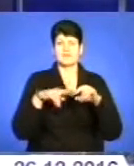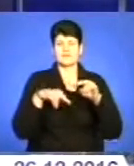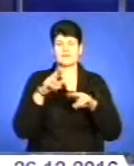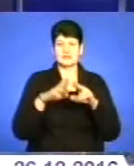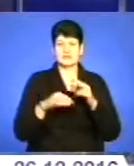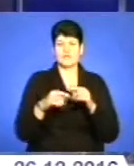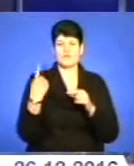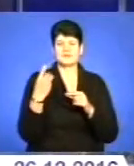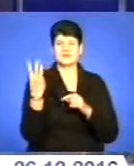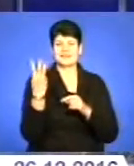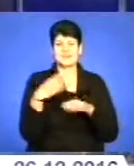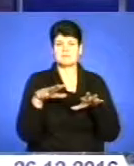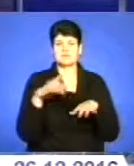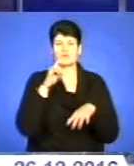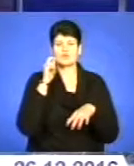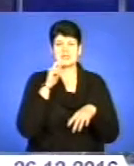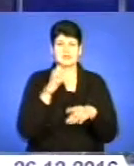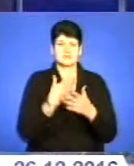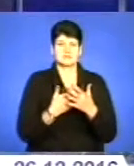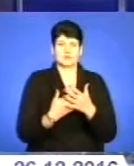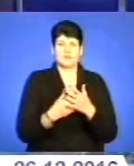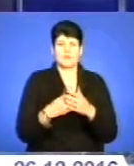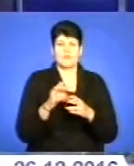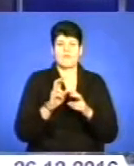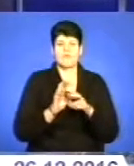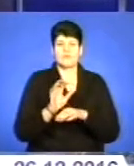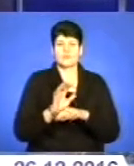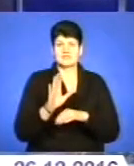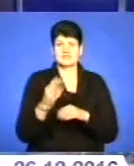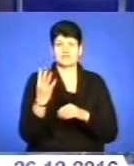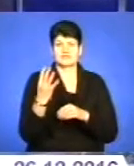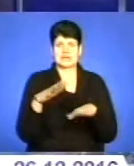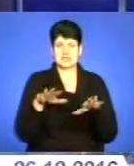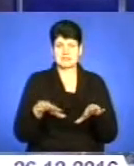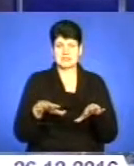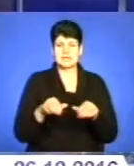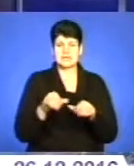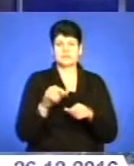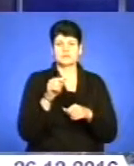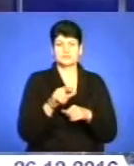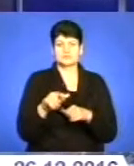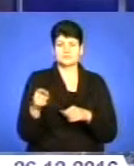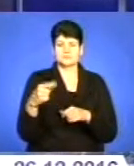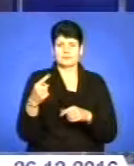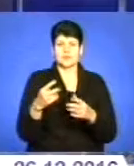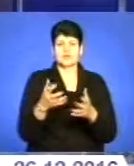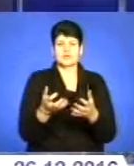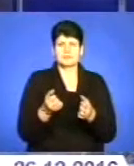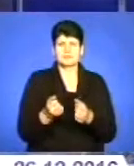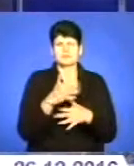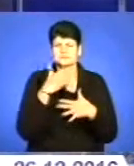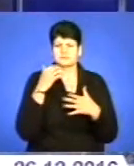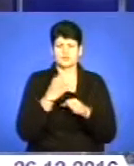на третє місце в Україні, а за індексом промислового виробництва – на четверте місце. Крім того, жителі Тернопілля отримали тисячі нових